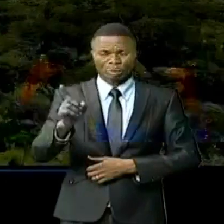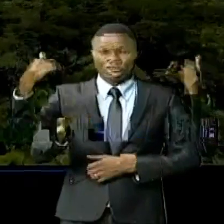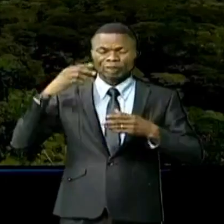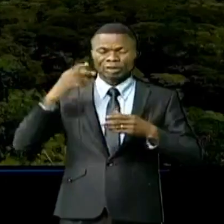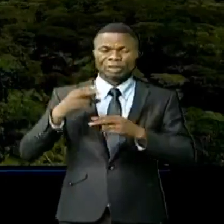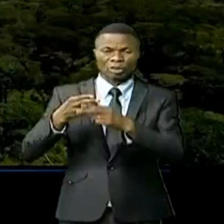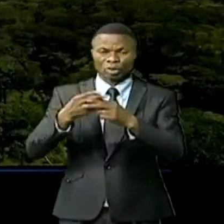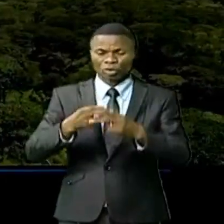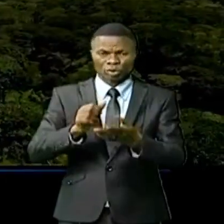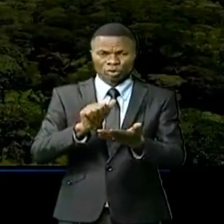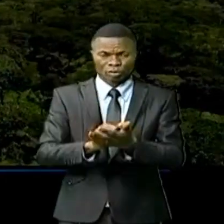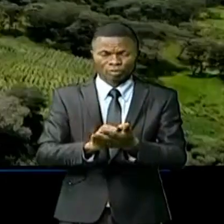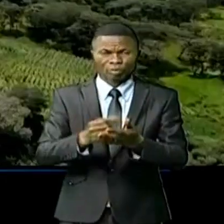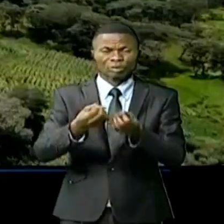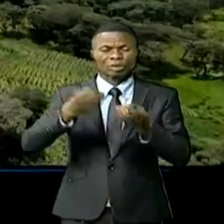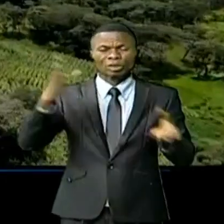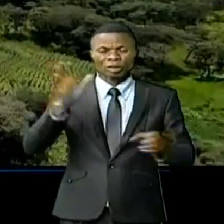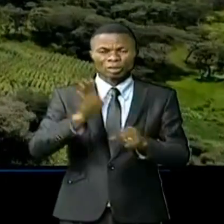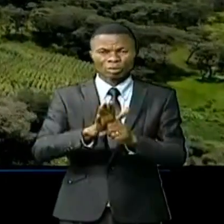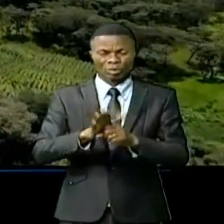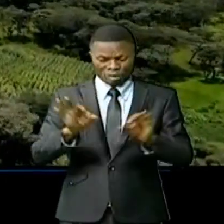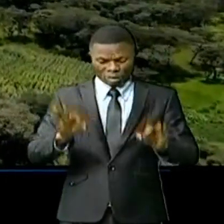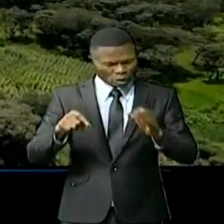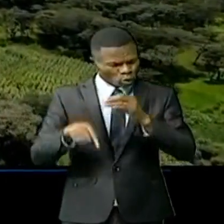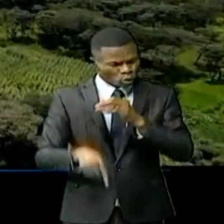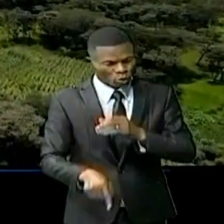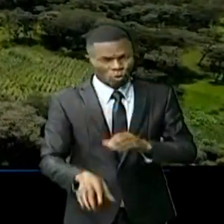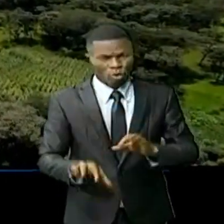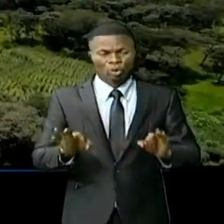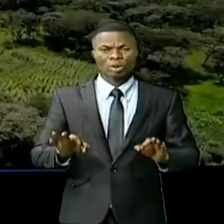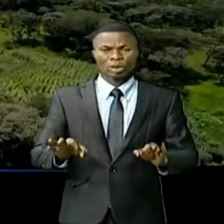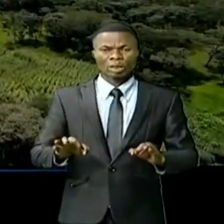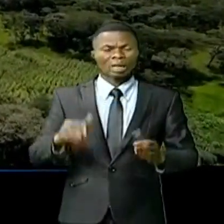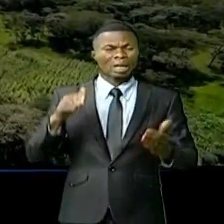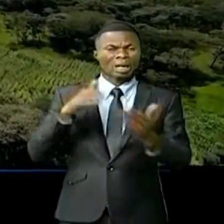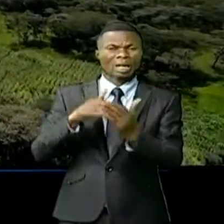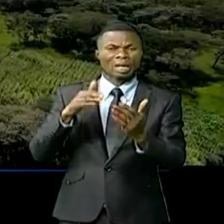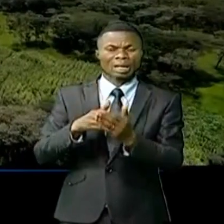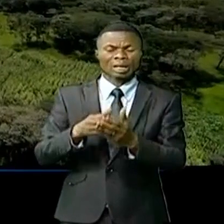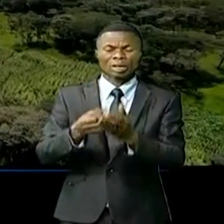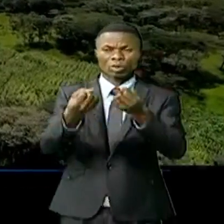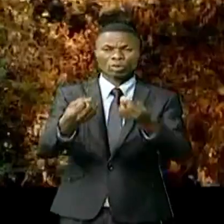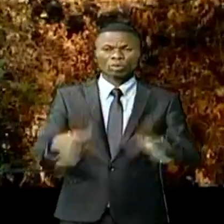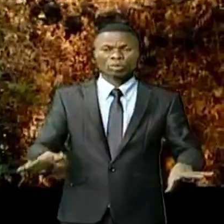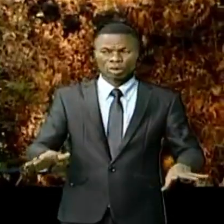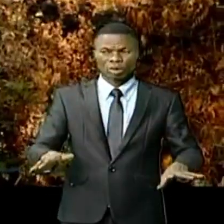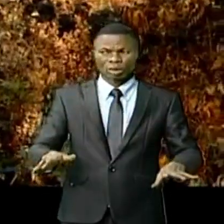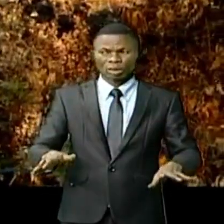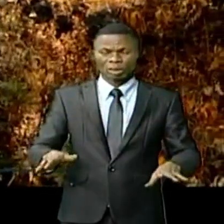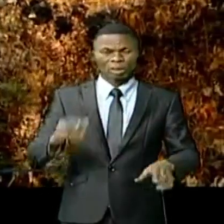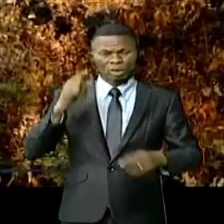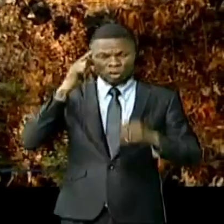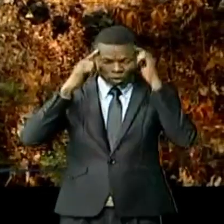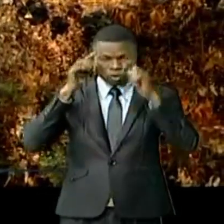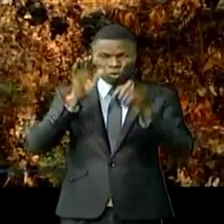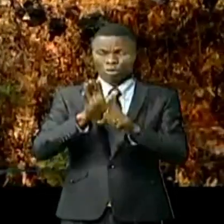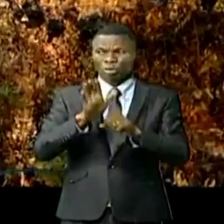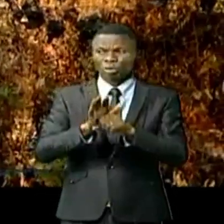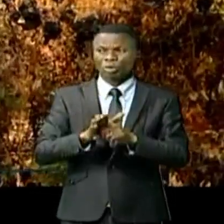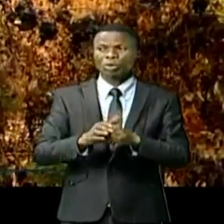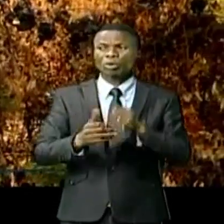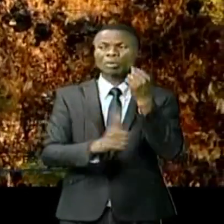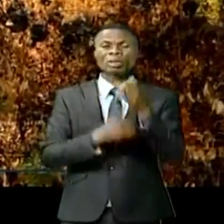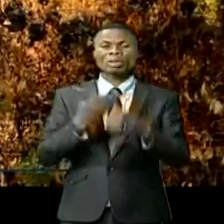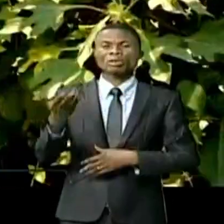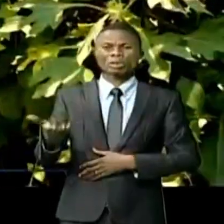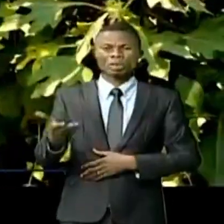concessions pleines de richesses, tant du sol que du sous-sol, sont menacées de disparition. C'est sans inquiéter plusieurs scientifiques. Nous